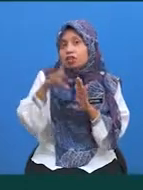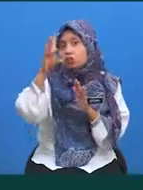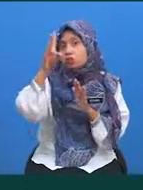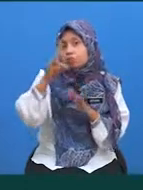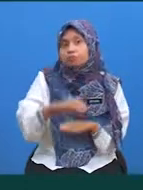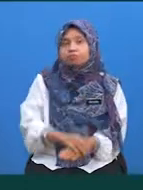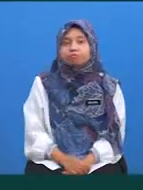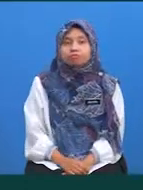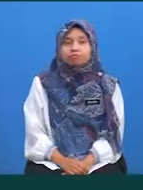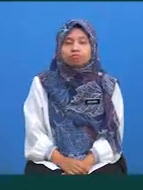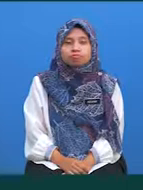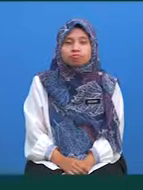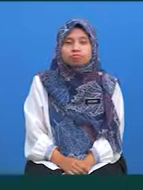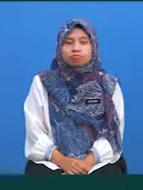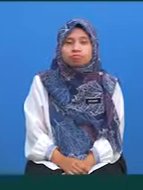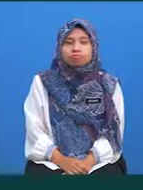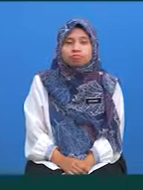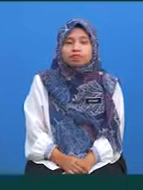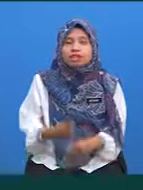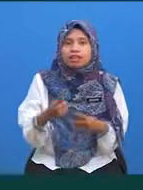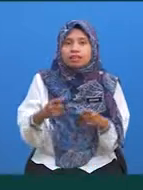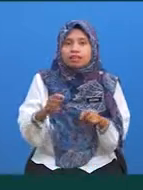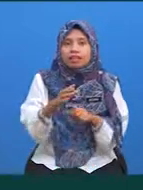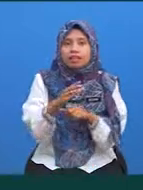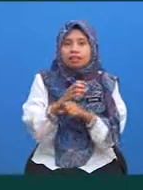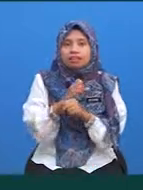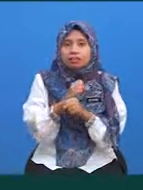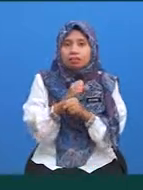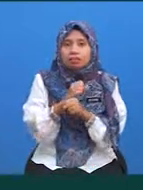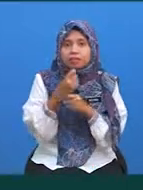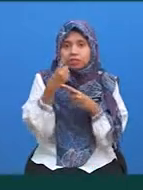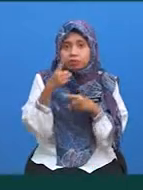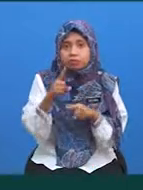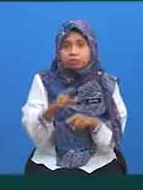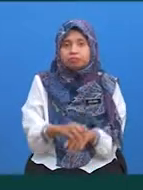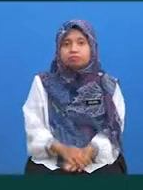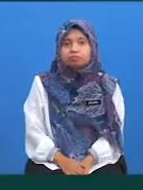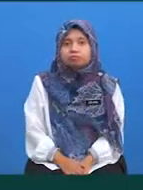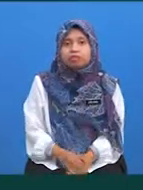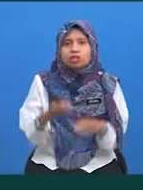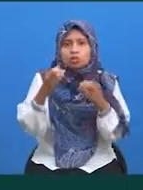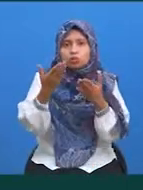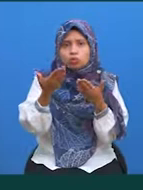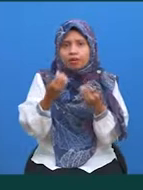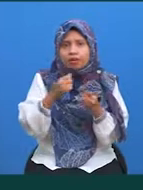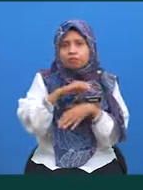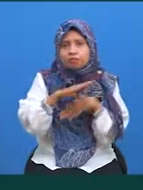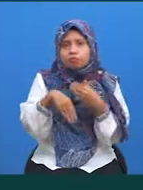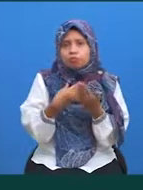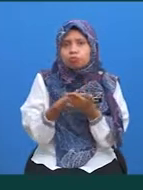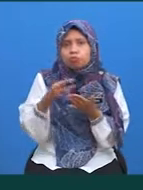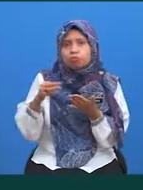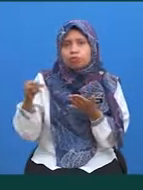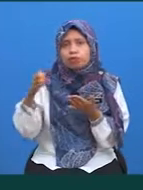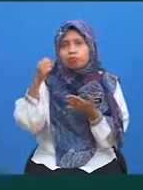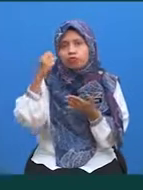Yes! Kita telah mendapat jawapan 1B Cikgu harap murid-murid faham